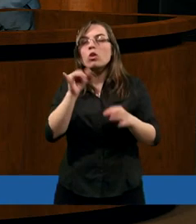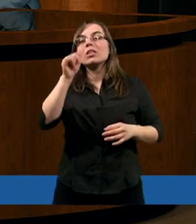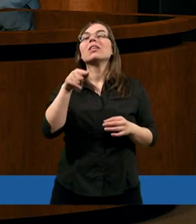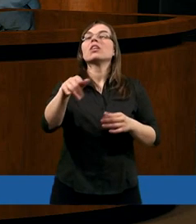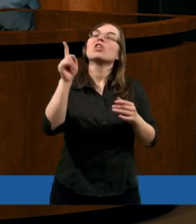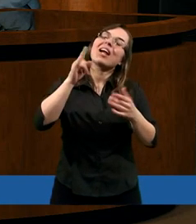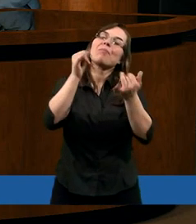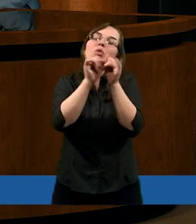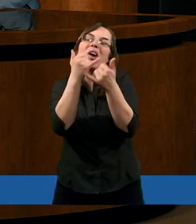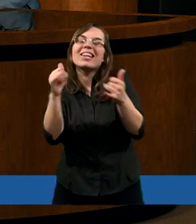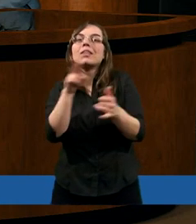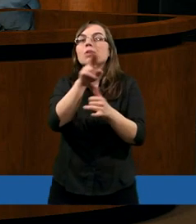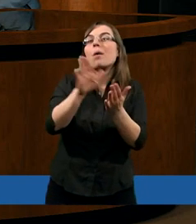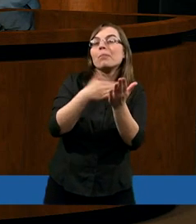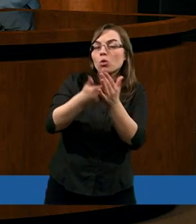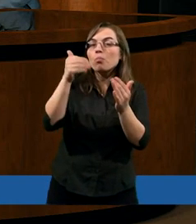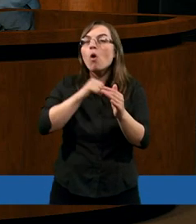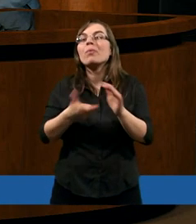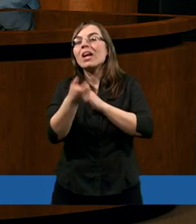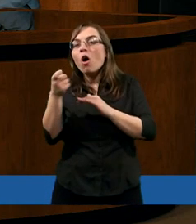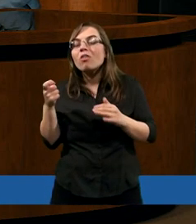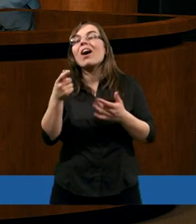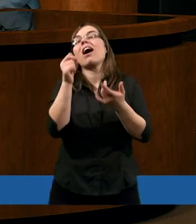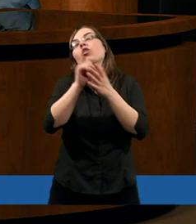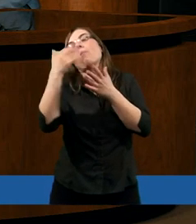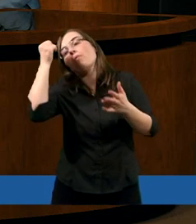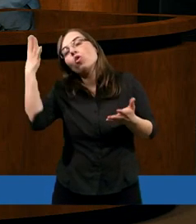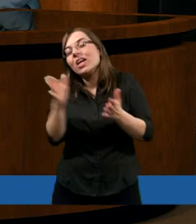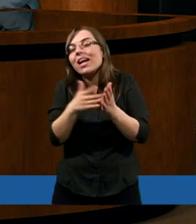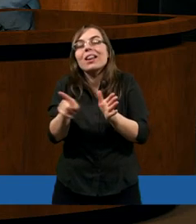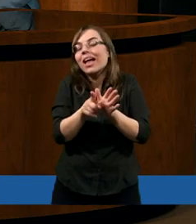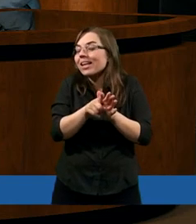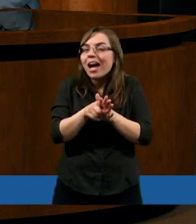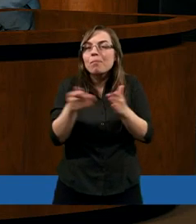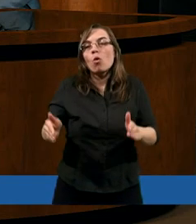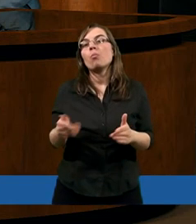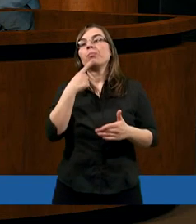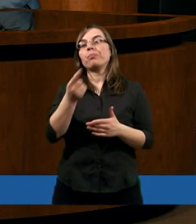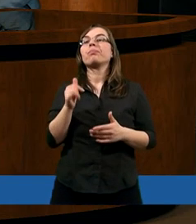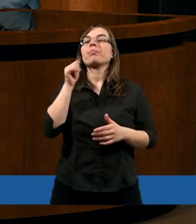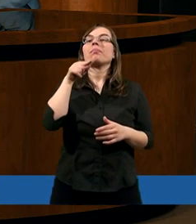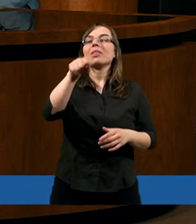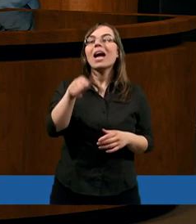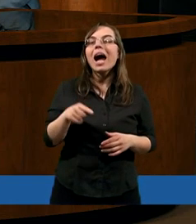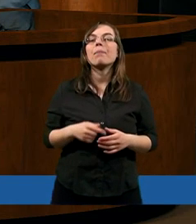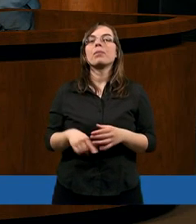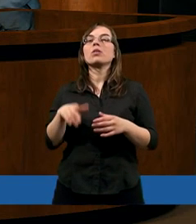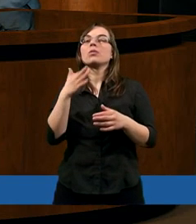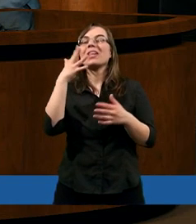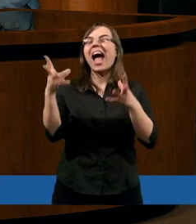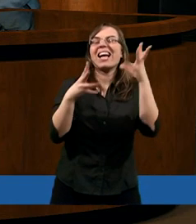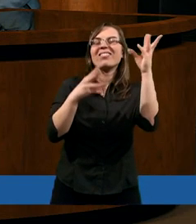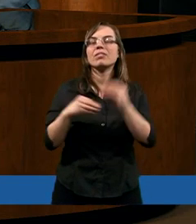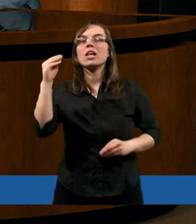moglibyśmy się do innych jeszcze takich przykładów odwoływać, chociażby Mojżesza. Dla mnie takim